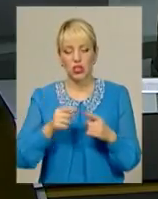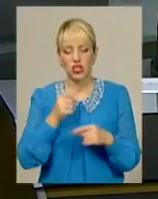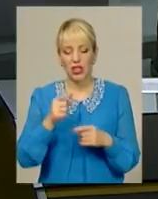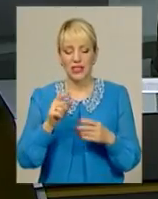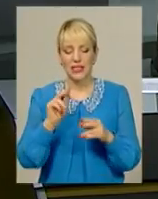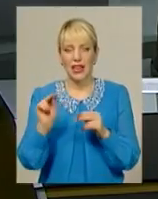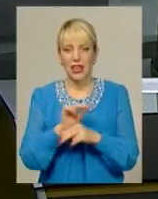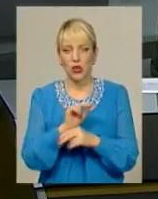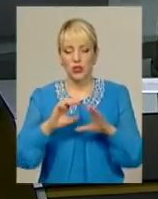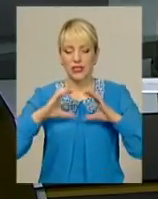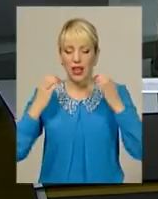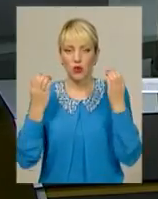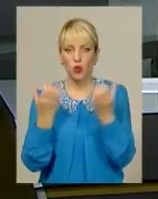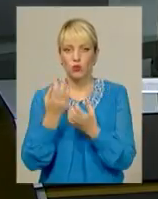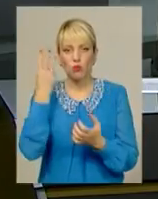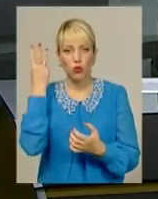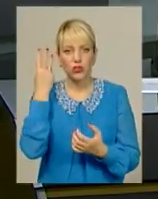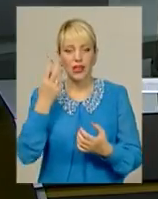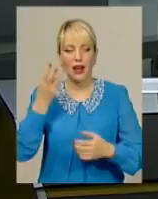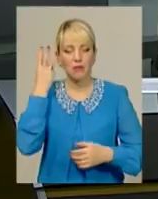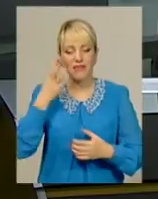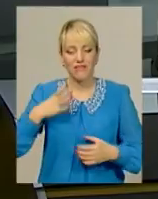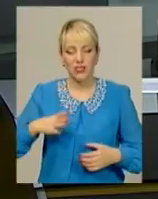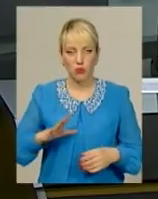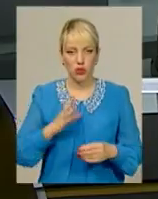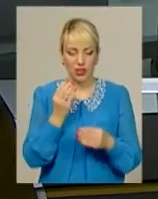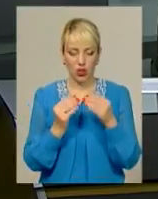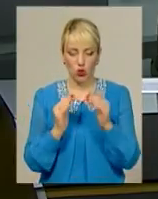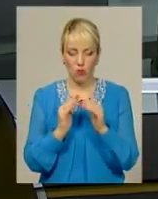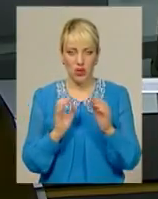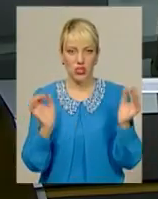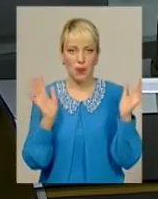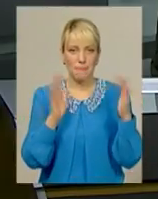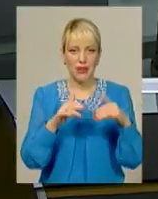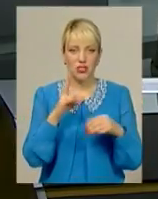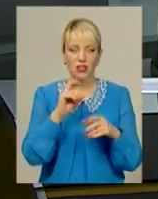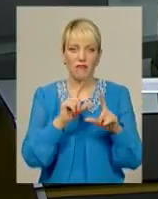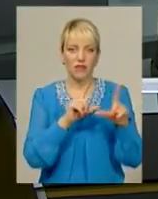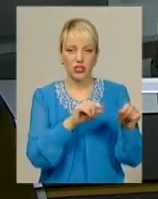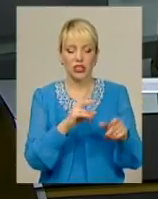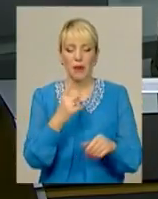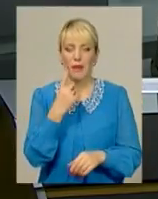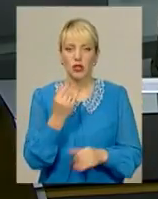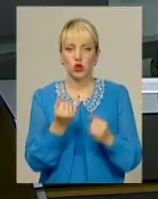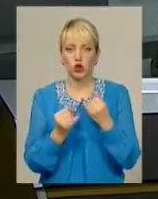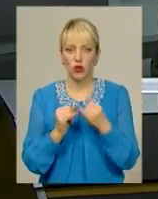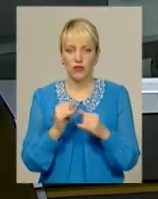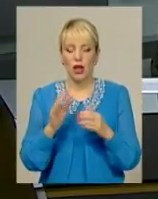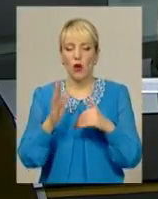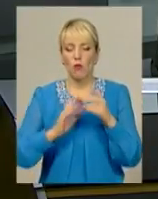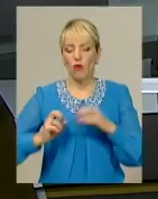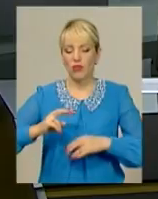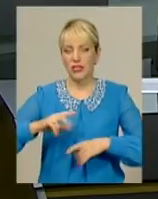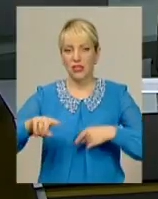реконструкцію стадіону Поділля хмельничани вимушені були грати домашні матчі на виїзді. Утім, вже 1 жовтня професійний